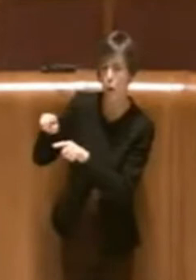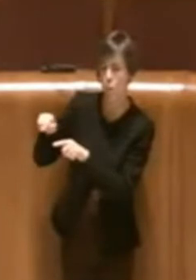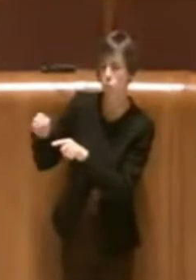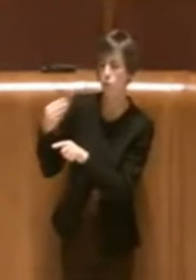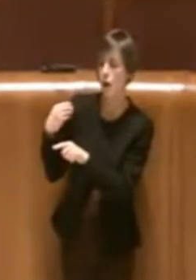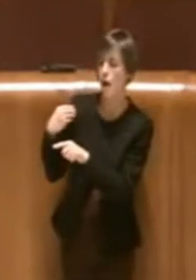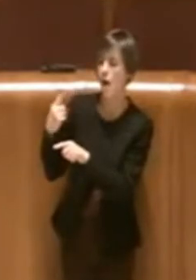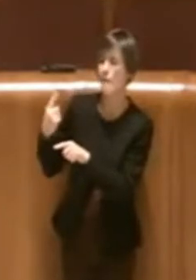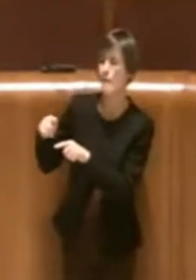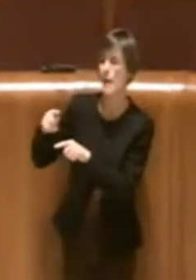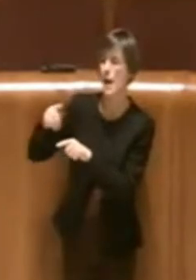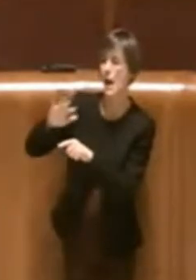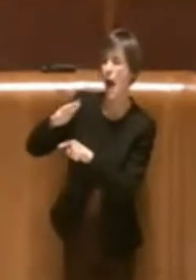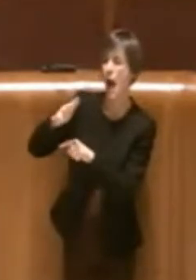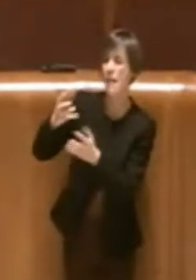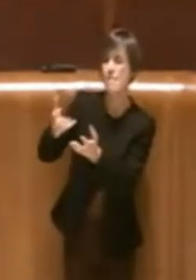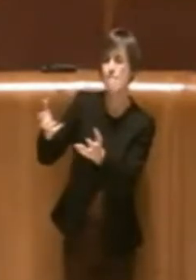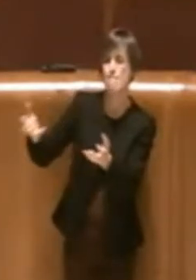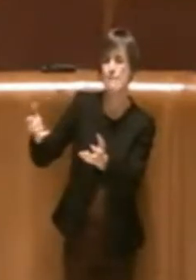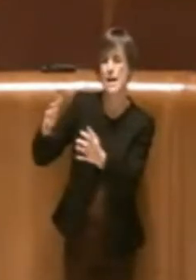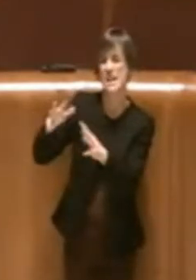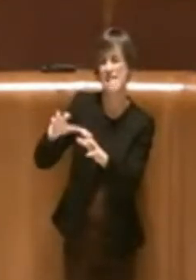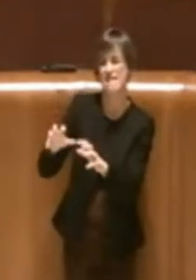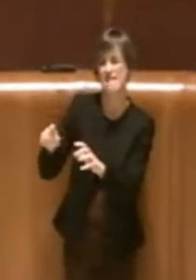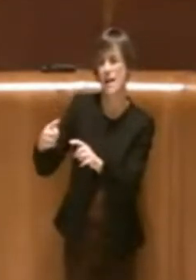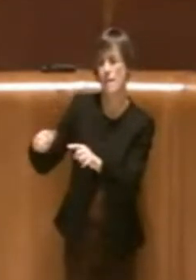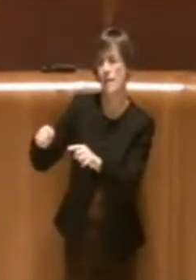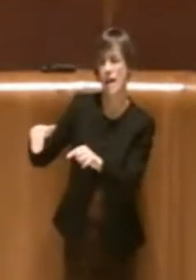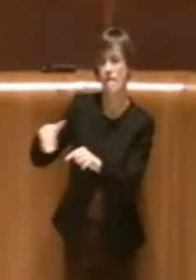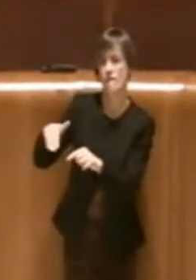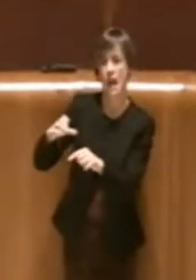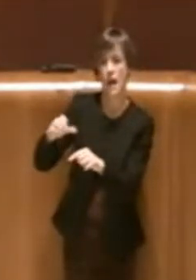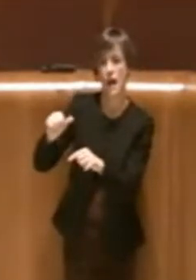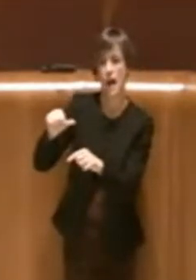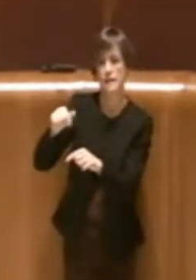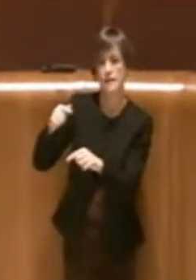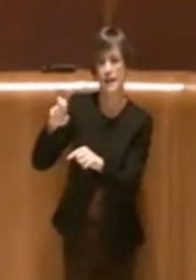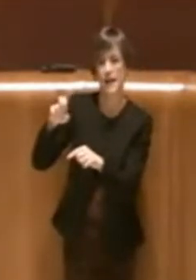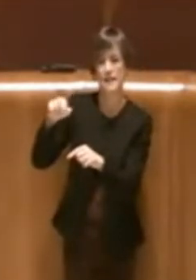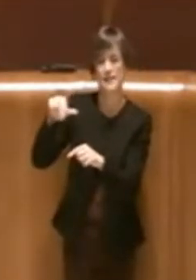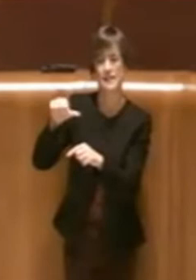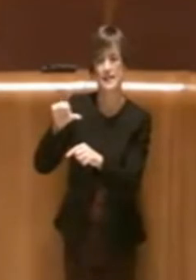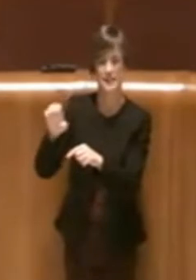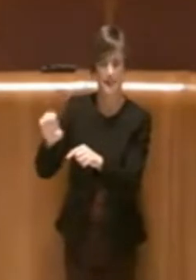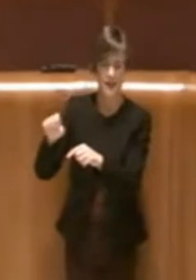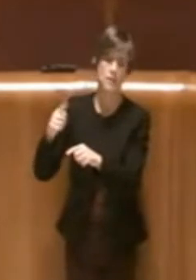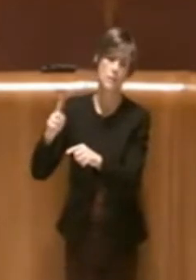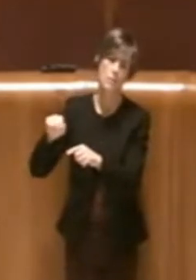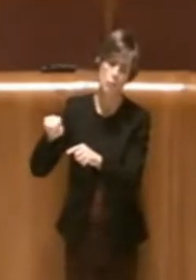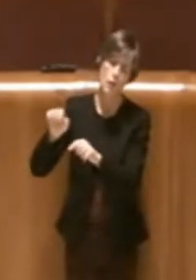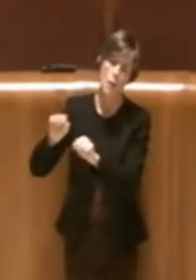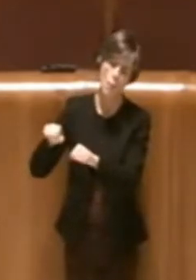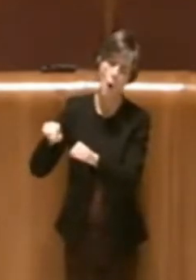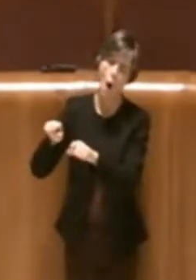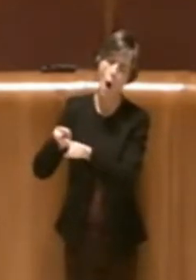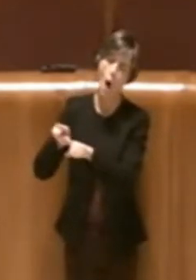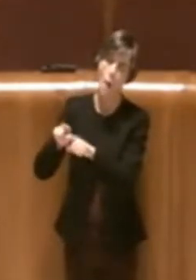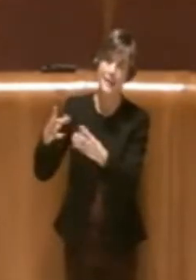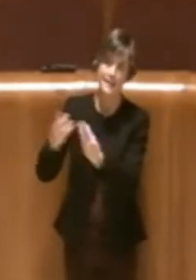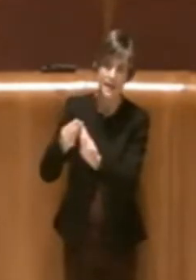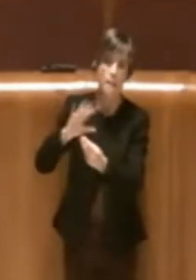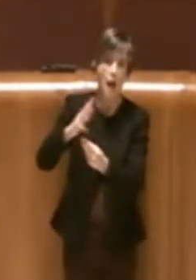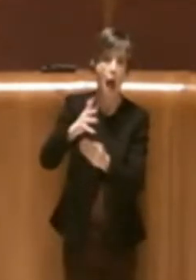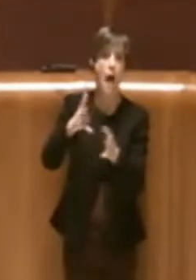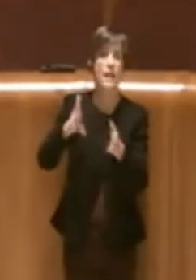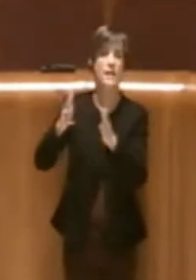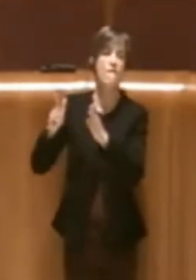Municipio e in particolare in Viale Castrense che potrebbero anche altri edifici essere presi in considerazione per il